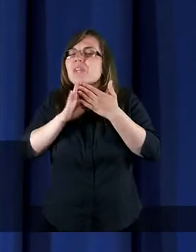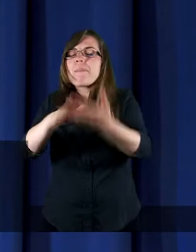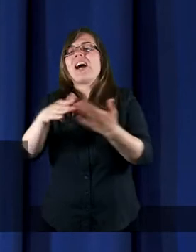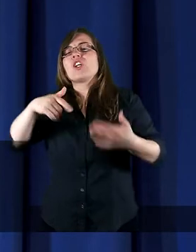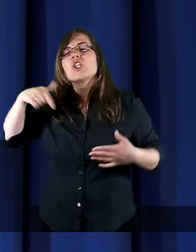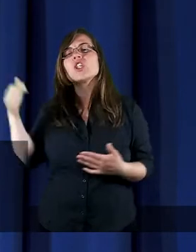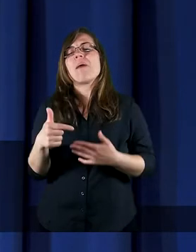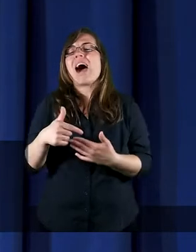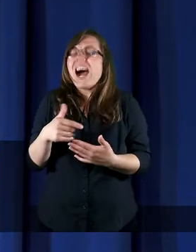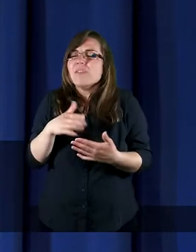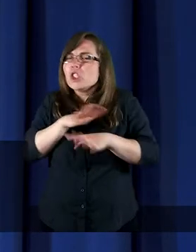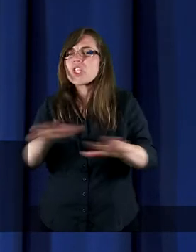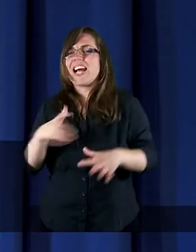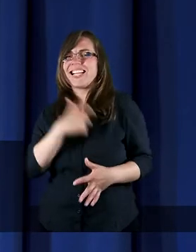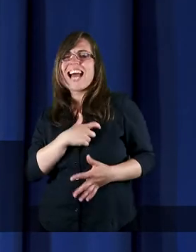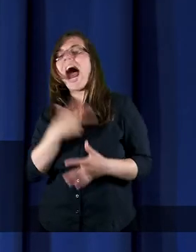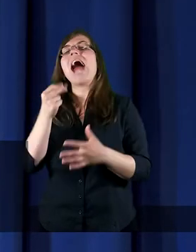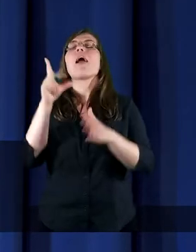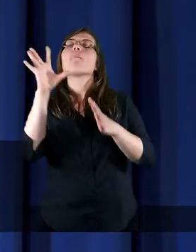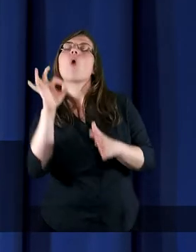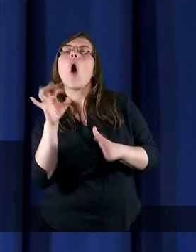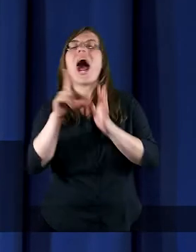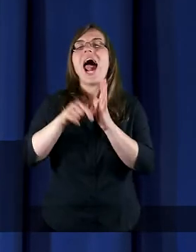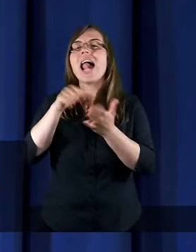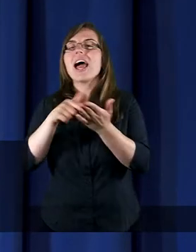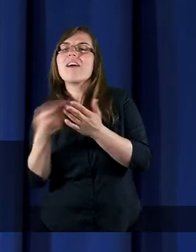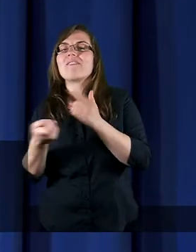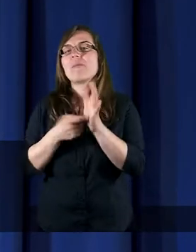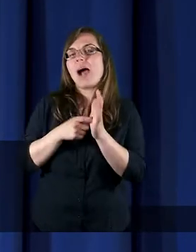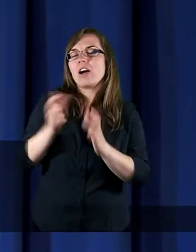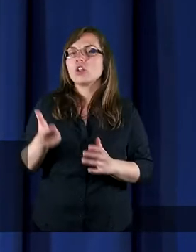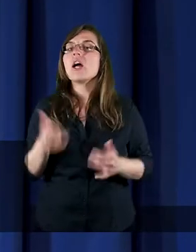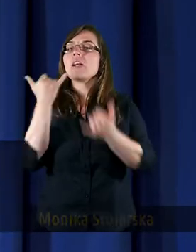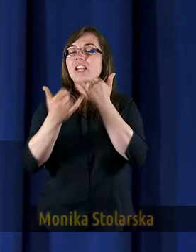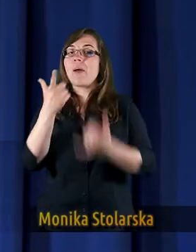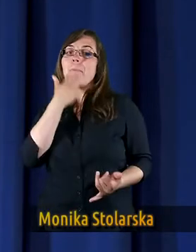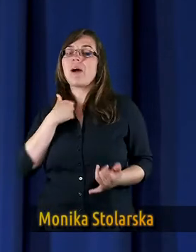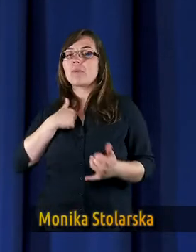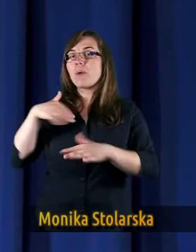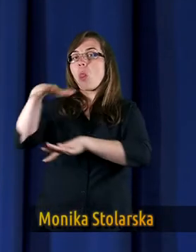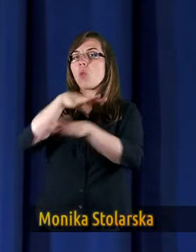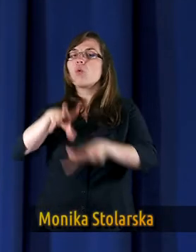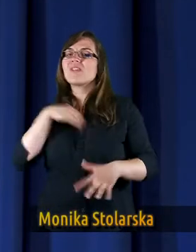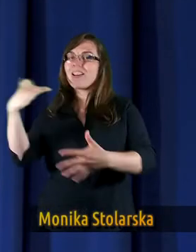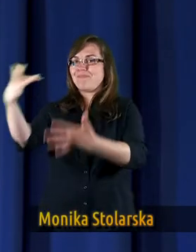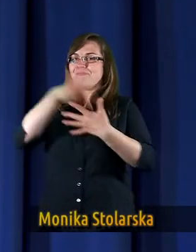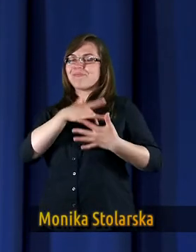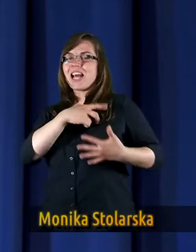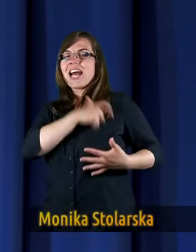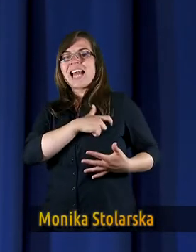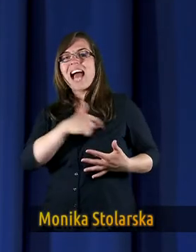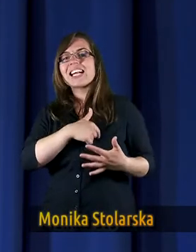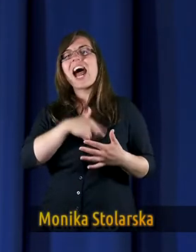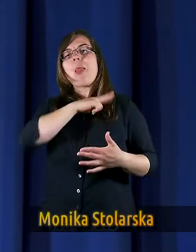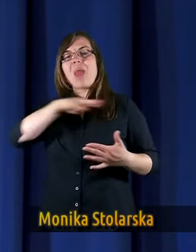Musimy zawsze pamiętać, że jeśli pragniemy, aby Duch Święty dotknął serca naszego bliźniego,